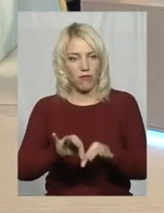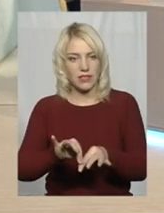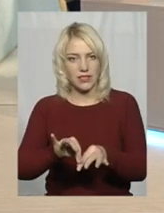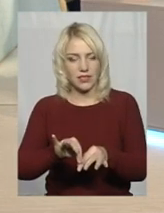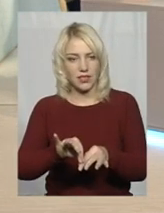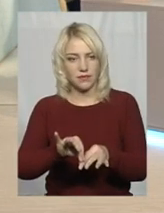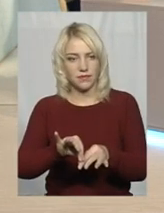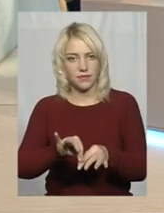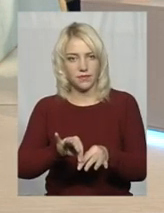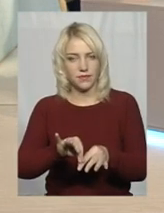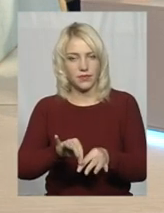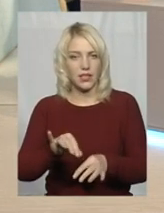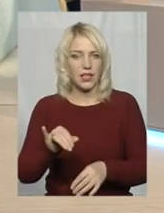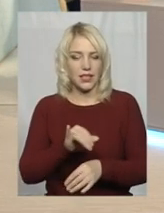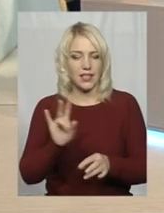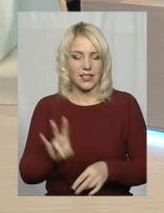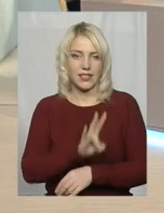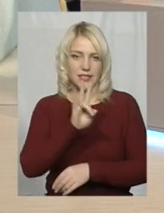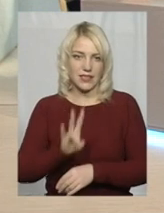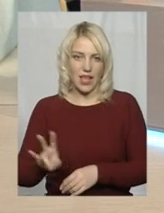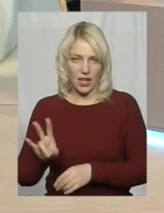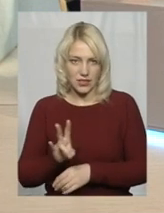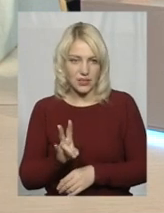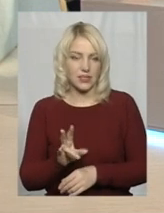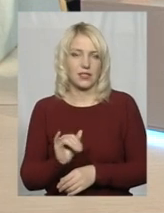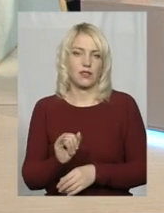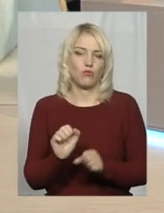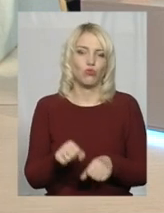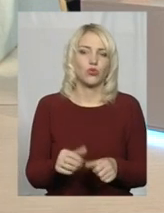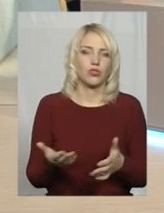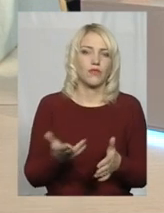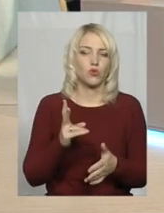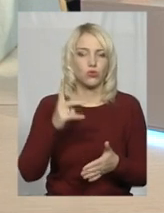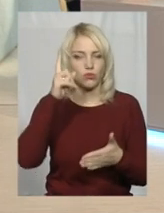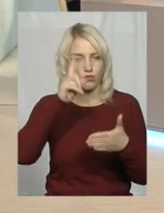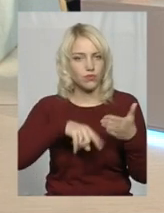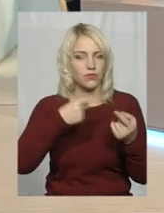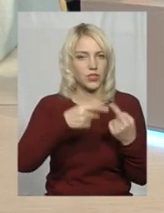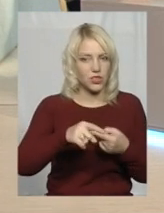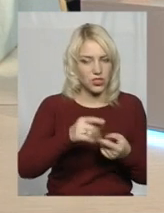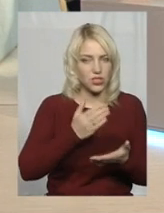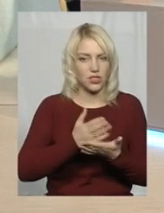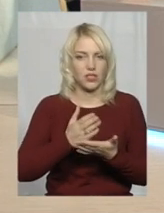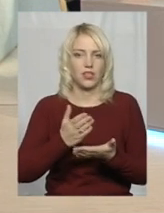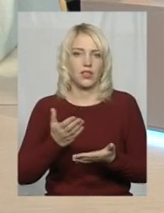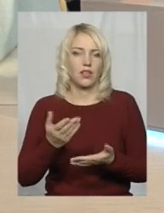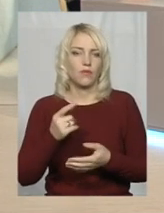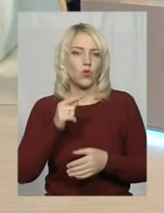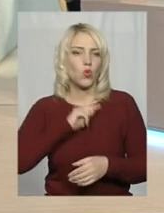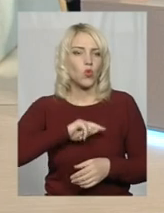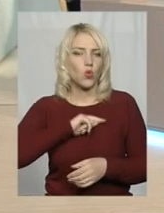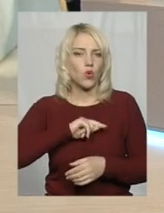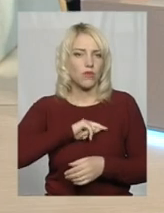і християнські, і, можливо, хто сповідує інші релігії, інші духовні